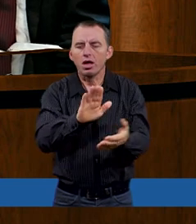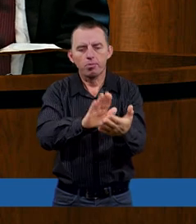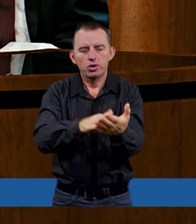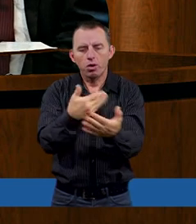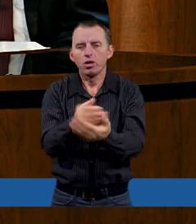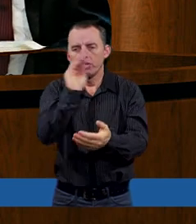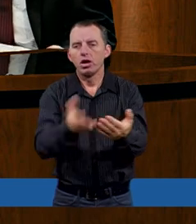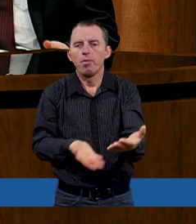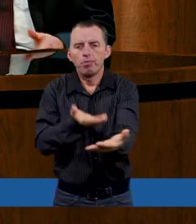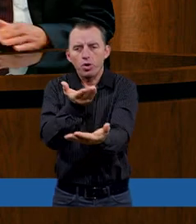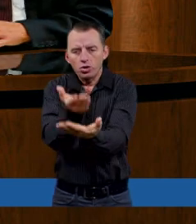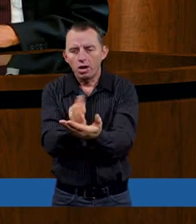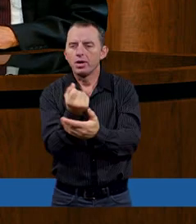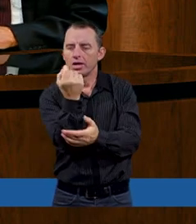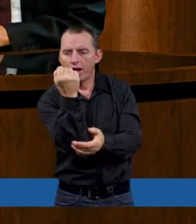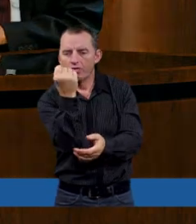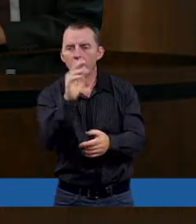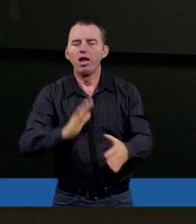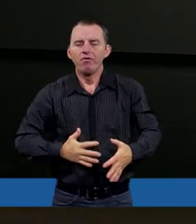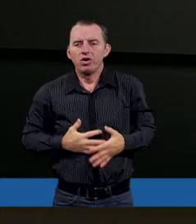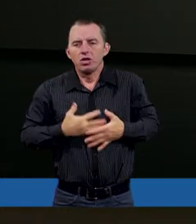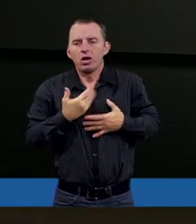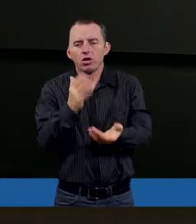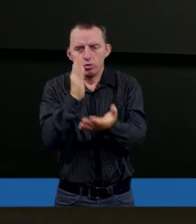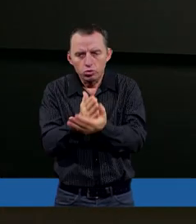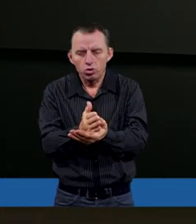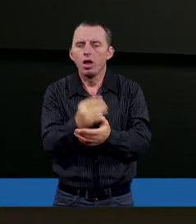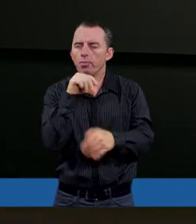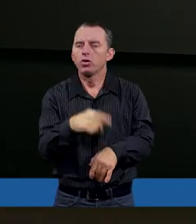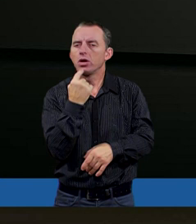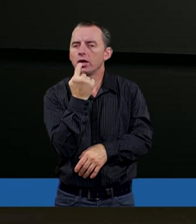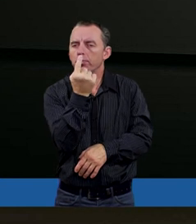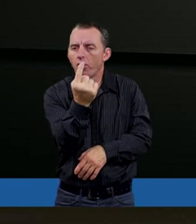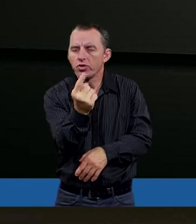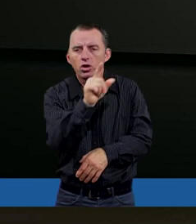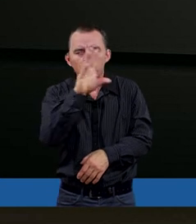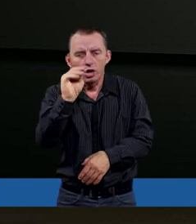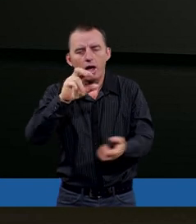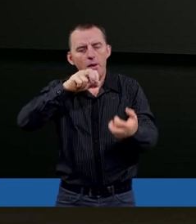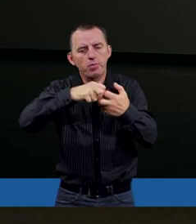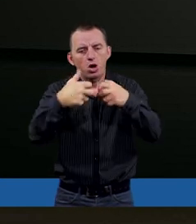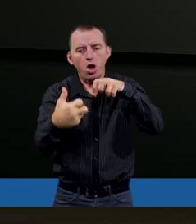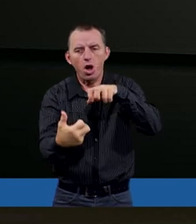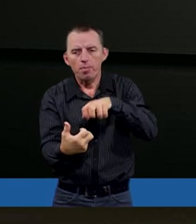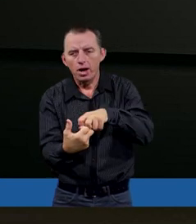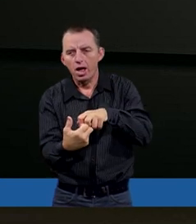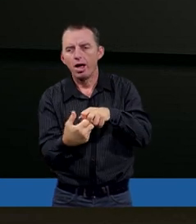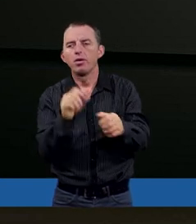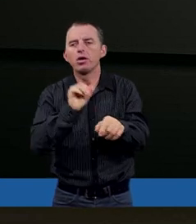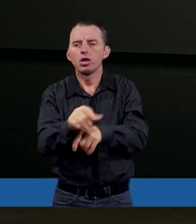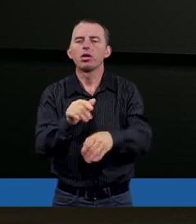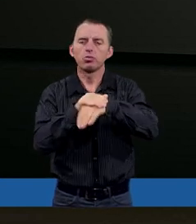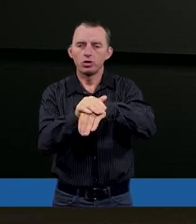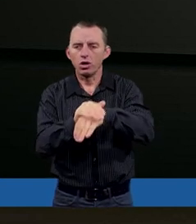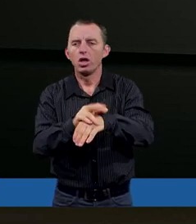je podamy sobie za chwilę, ale wydaje się już, można powiedzieć, że problemem przynajmniej Bildada, ale też innych